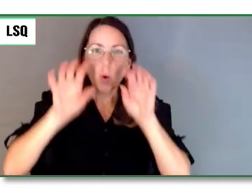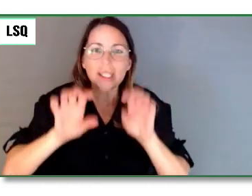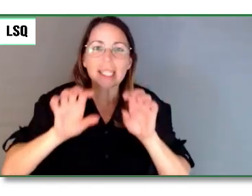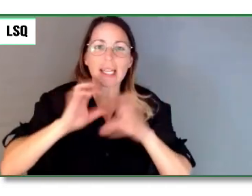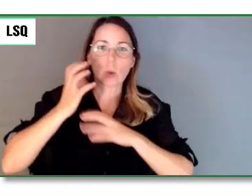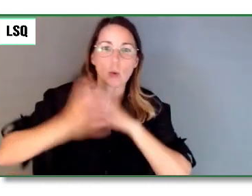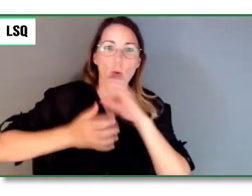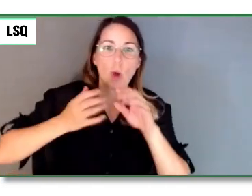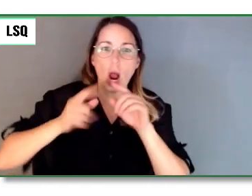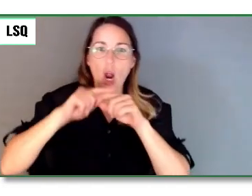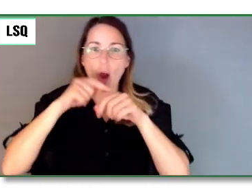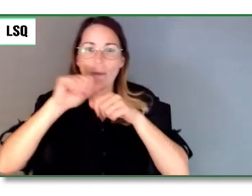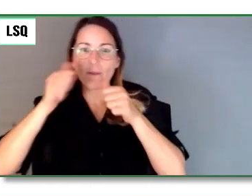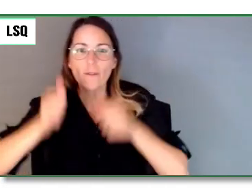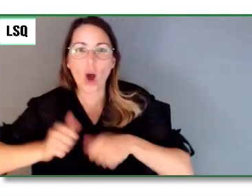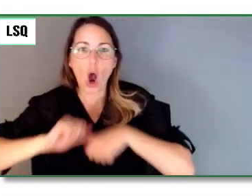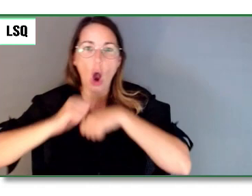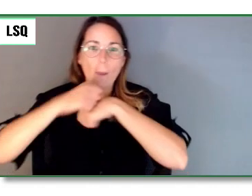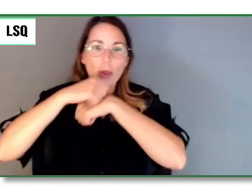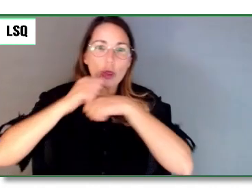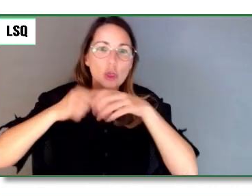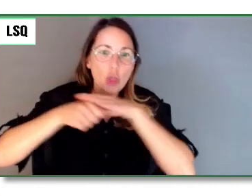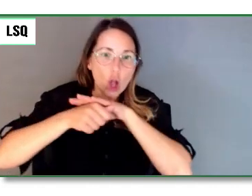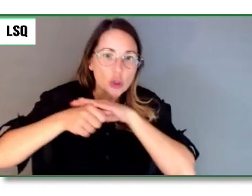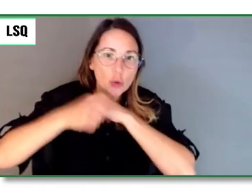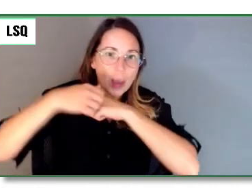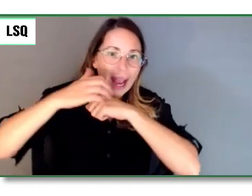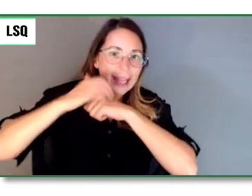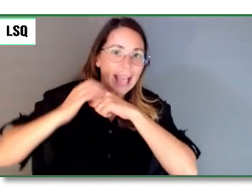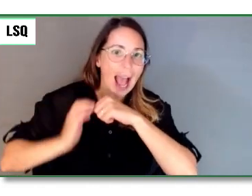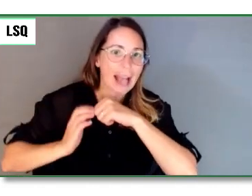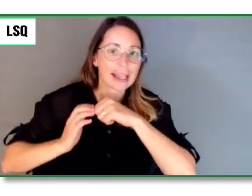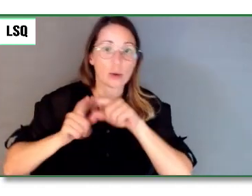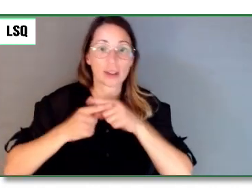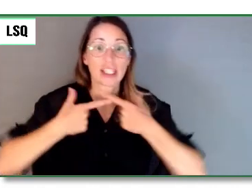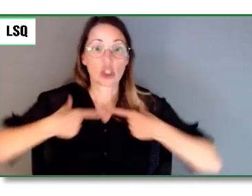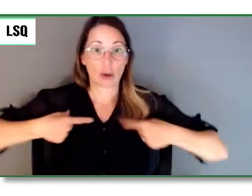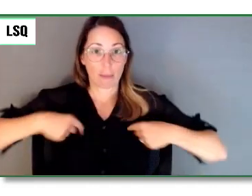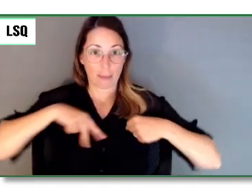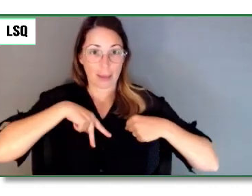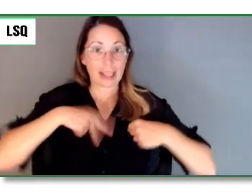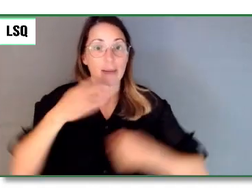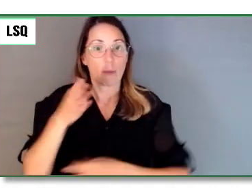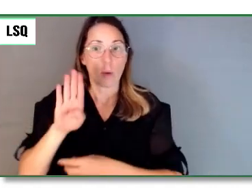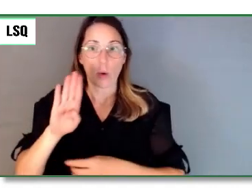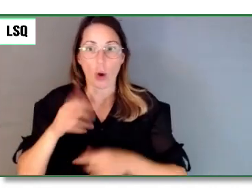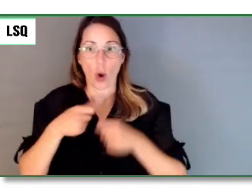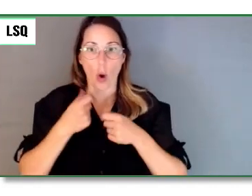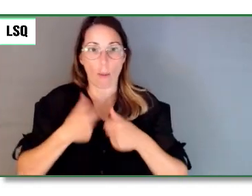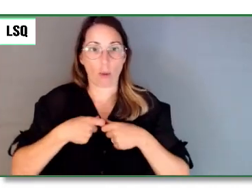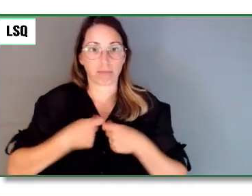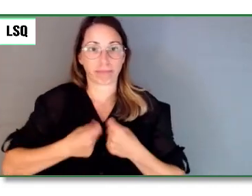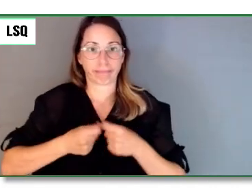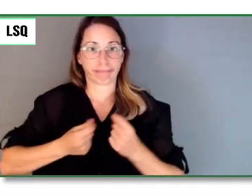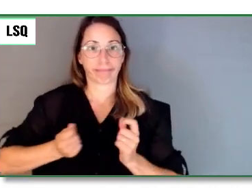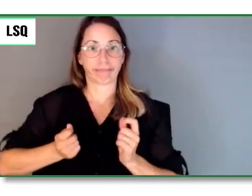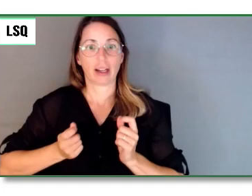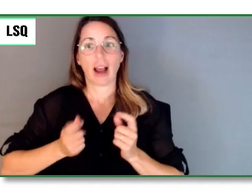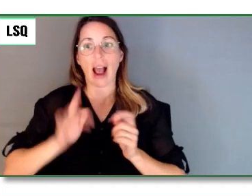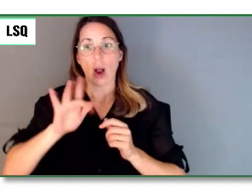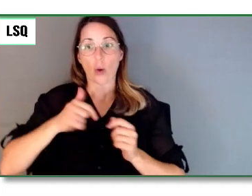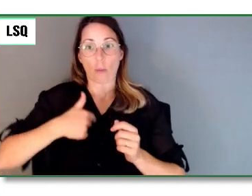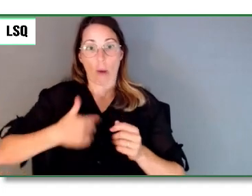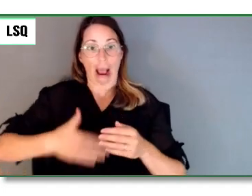je suis enceinte de 38 semaines maintenant. Alors, j'aimerais vous présenter un peu le travail que j